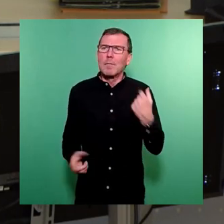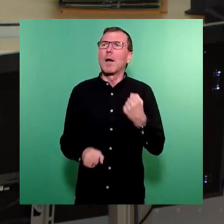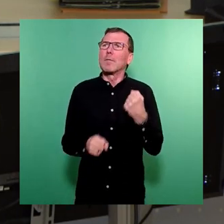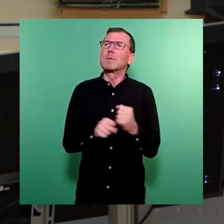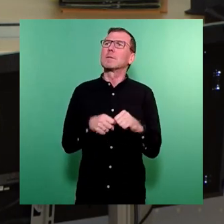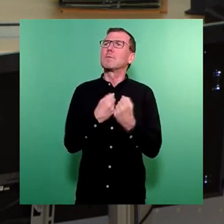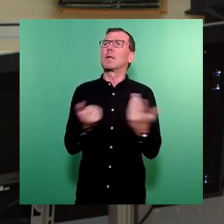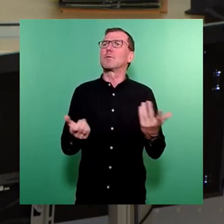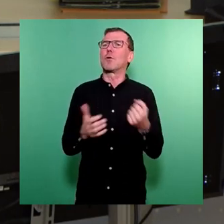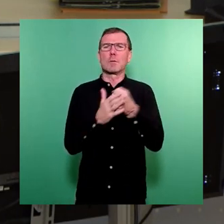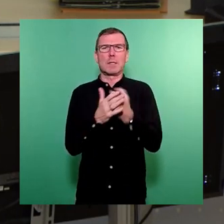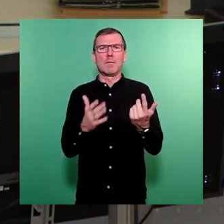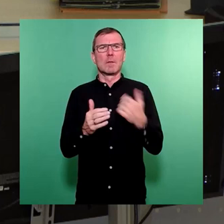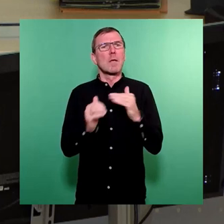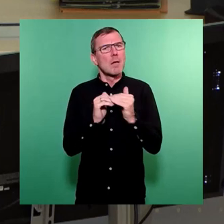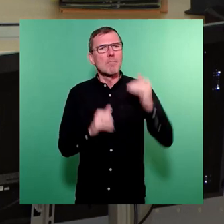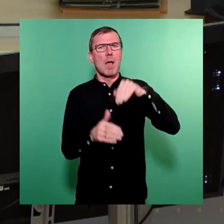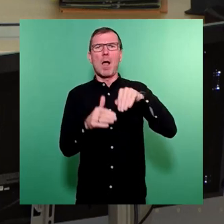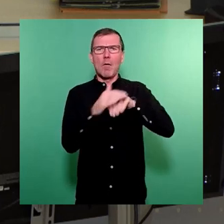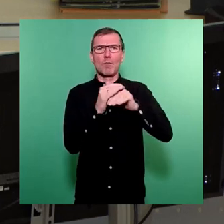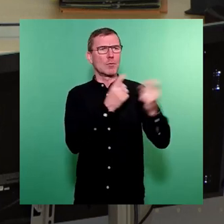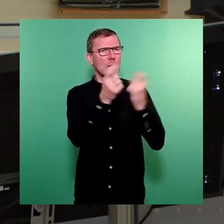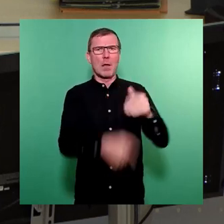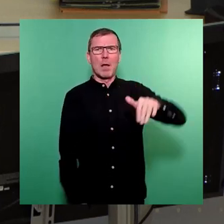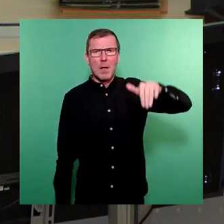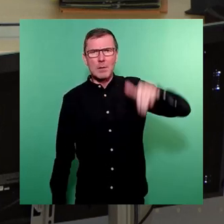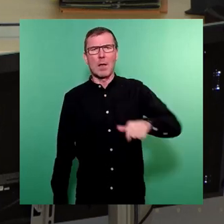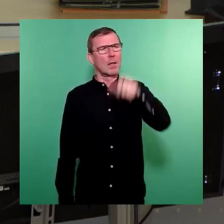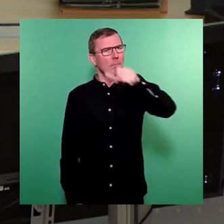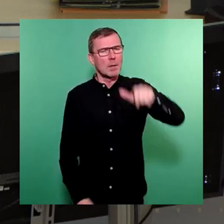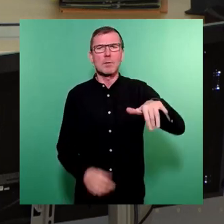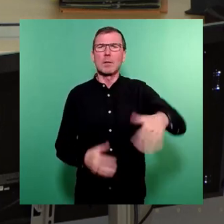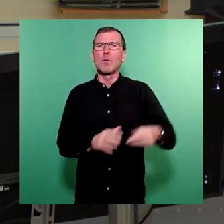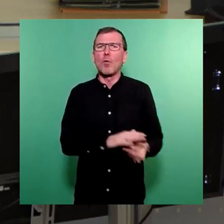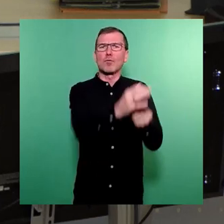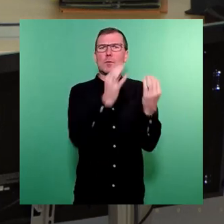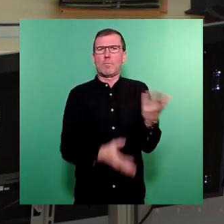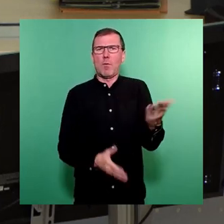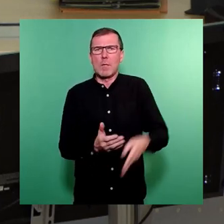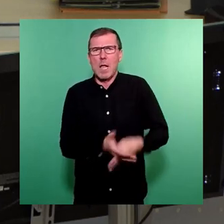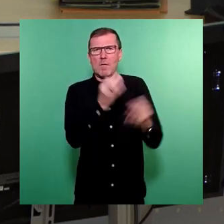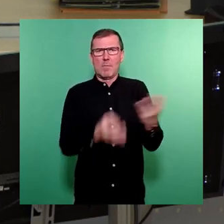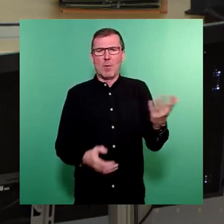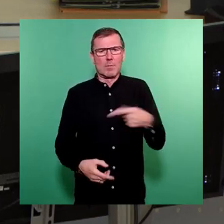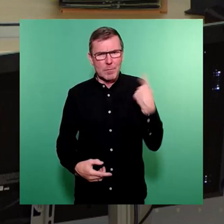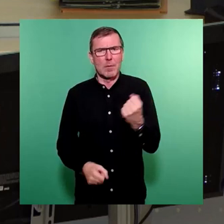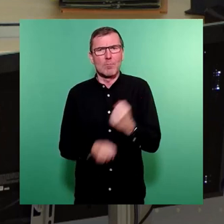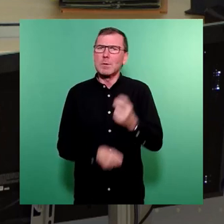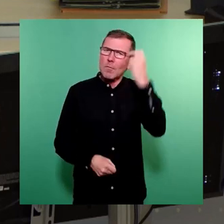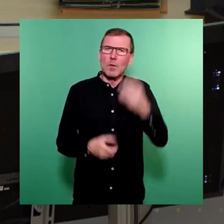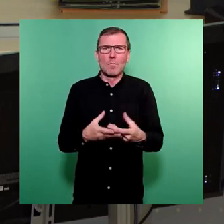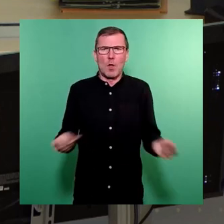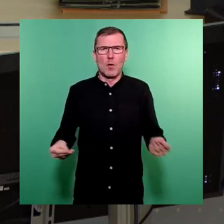wir ein erhöhtes Aufkommen an fliehenden Flüchtlingen, an Menschen haben, die hier Hilfe brauchen. Und das müssen wir als Dresdner vernünftig lösen. Und ein